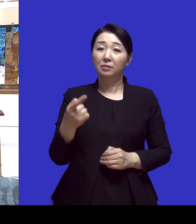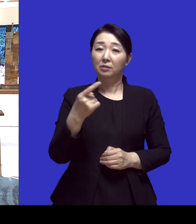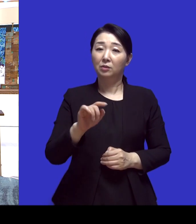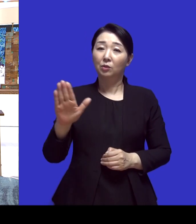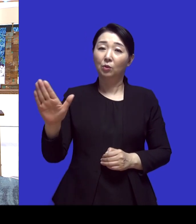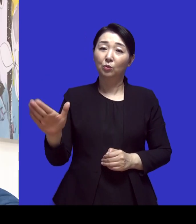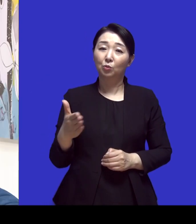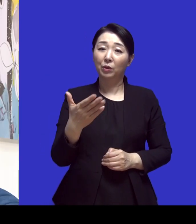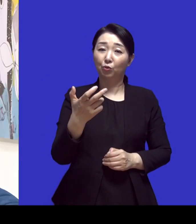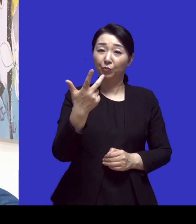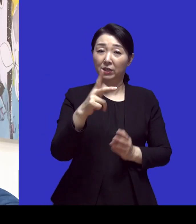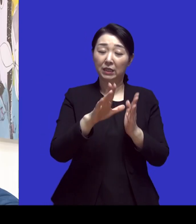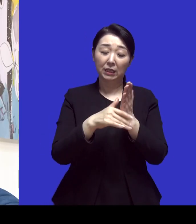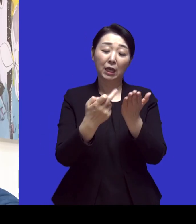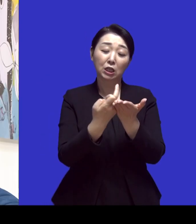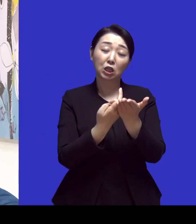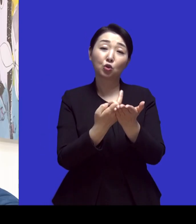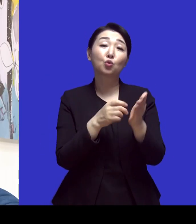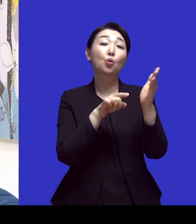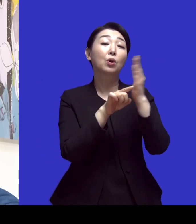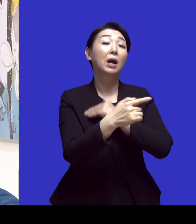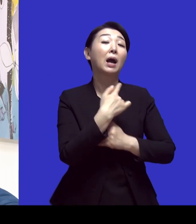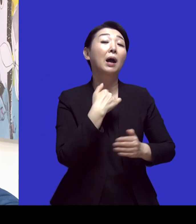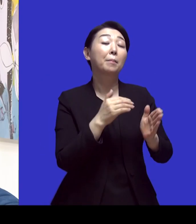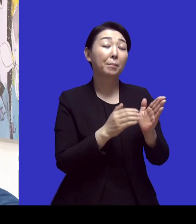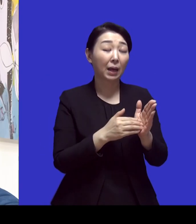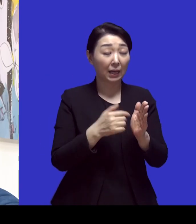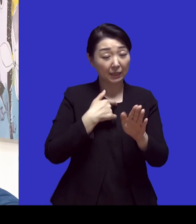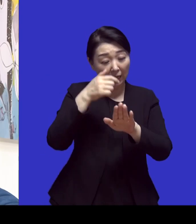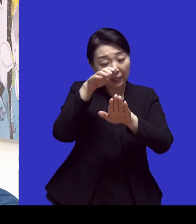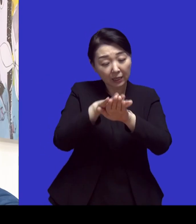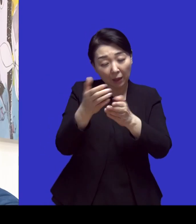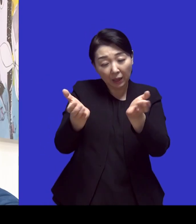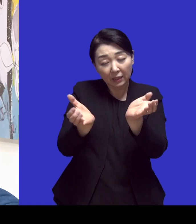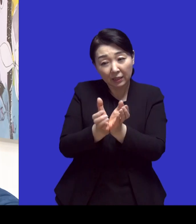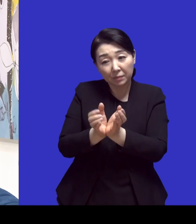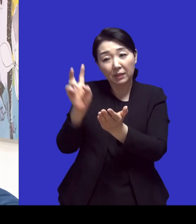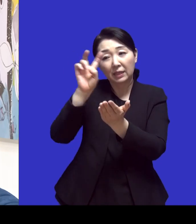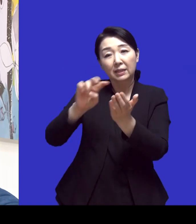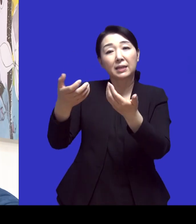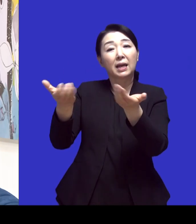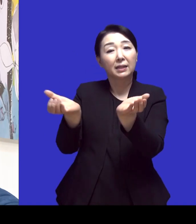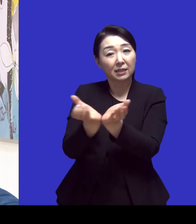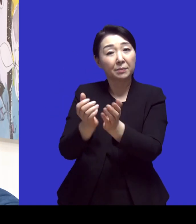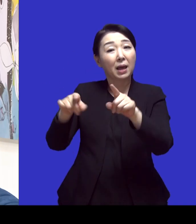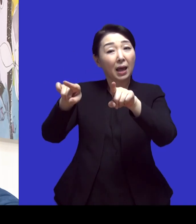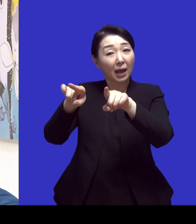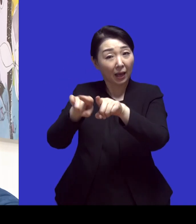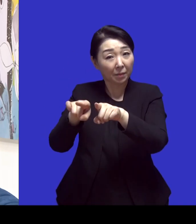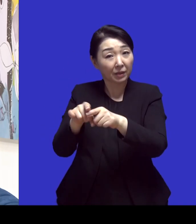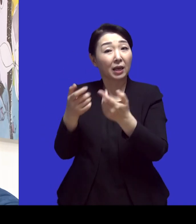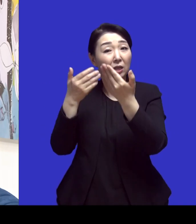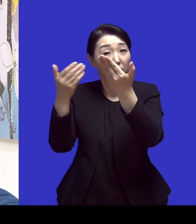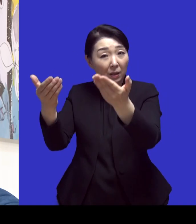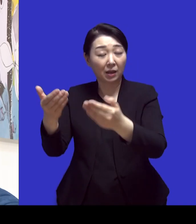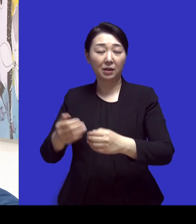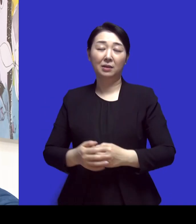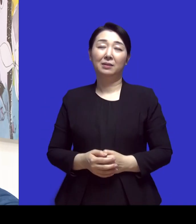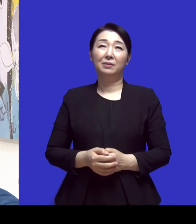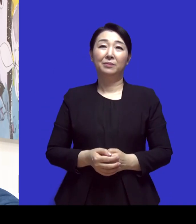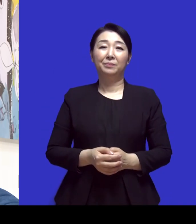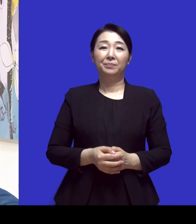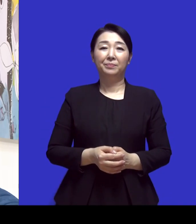갔거든요 네 네 근데 이제 제가 그때 예배팀 찬양팀을 섬겼었는데 네 찬양을 잘 하진 못하지만 은혜로 이제